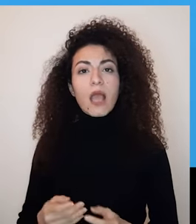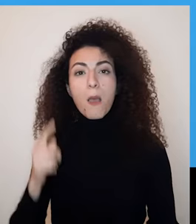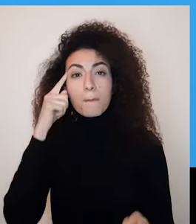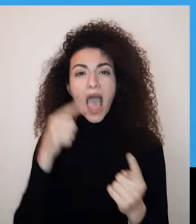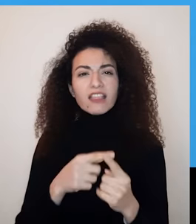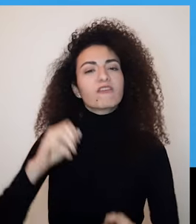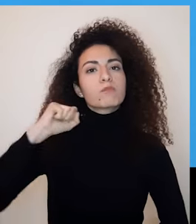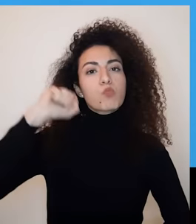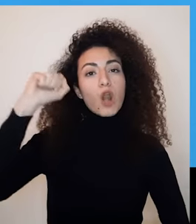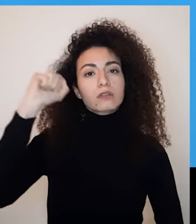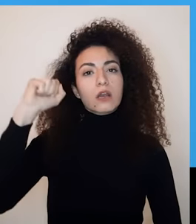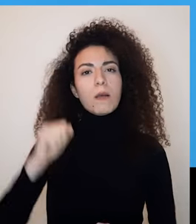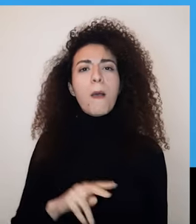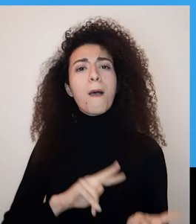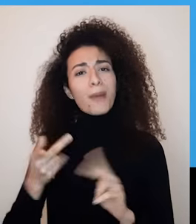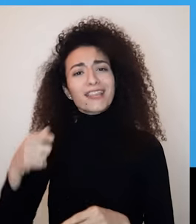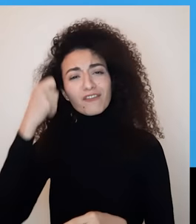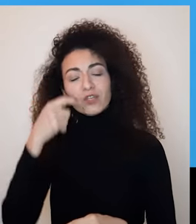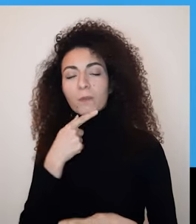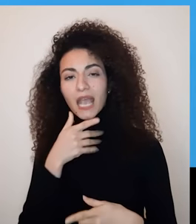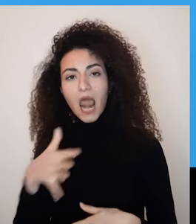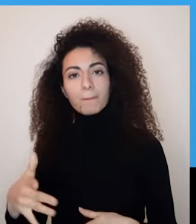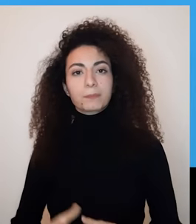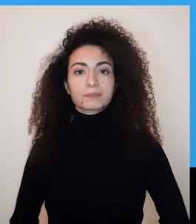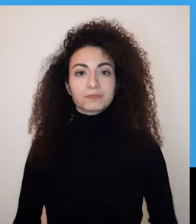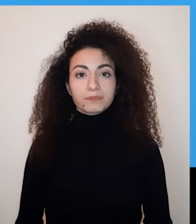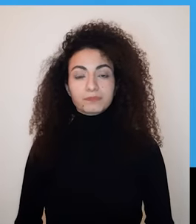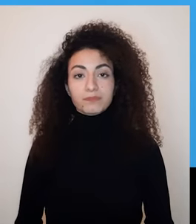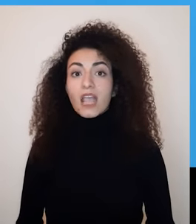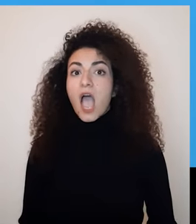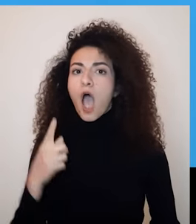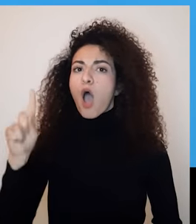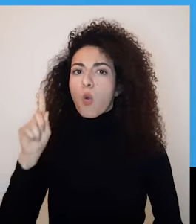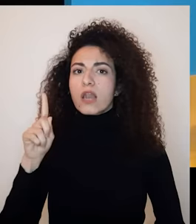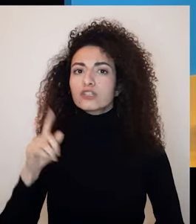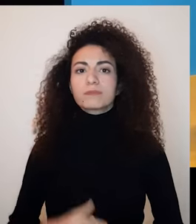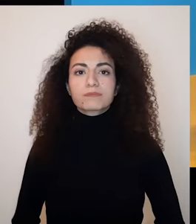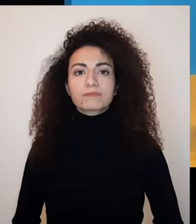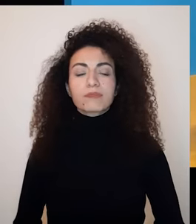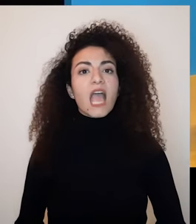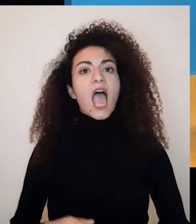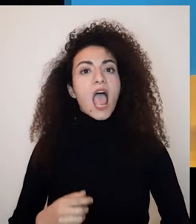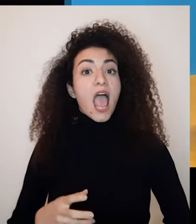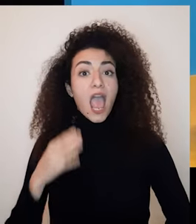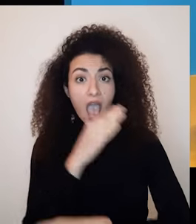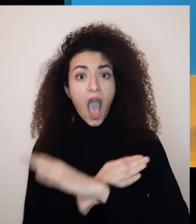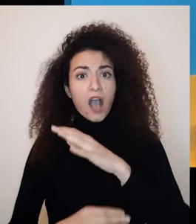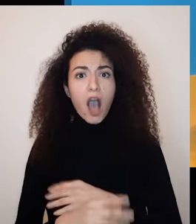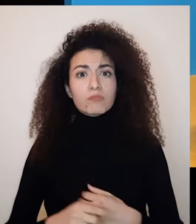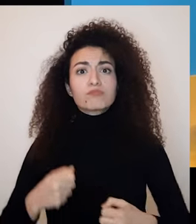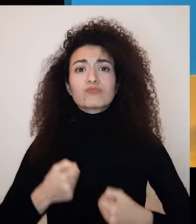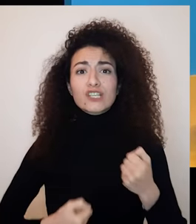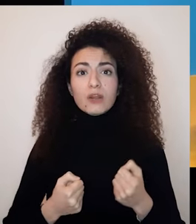التشبيك وهي التشبيك بهدف المناصرة رح نفصلها بالفقرة التالية إذن أولا